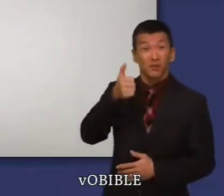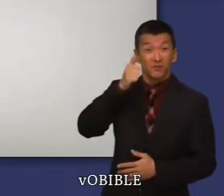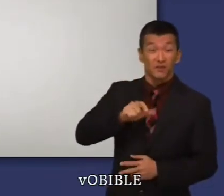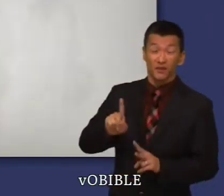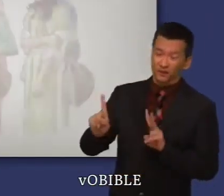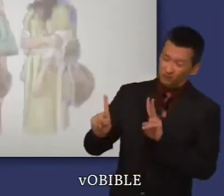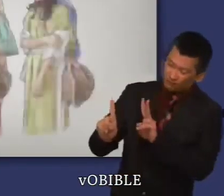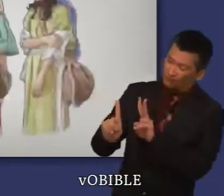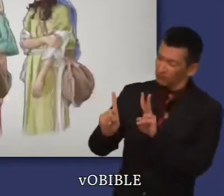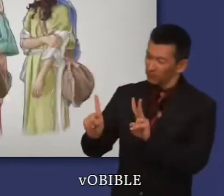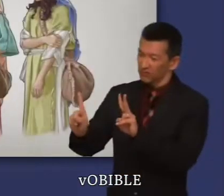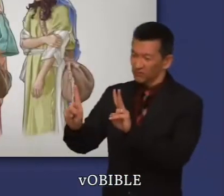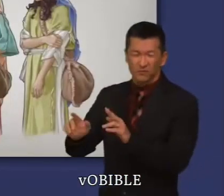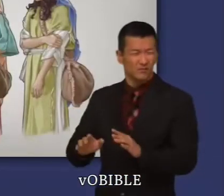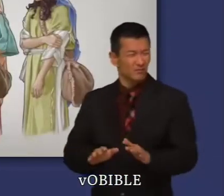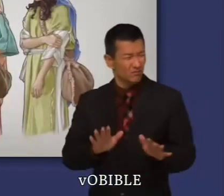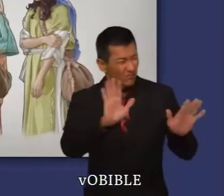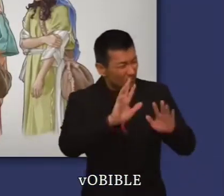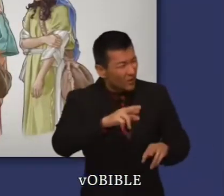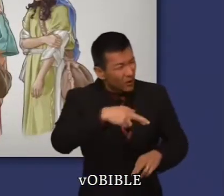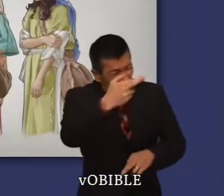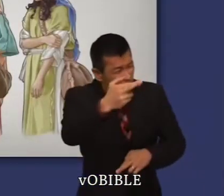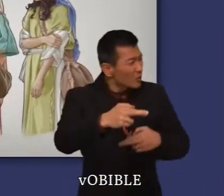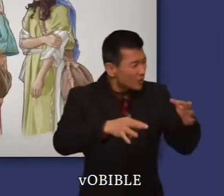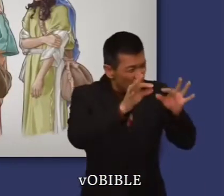Elle insiste pour que ses belles-filles retournent dans leur famille.